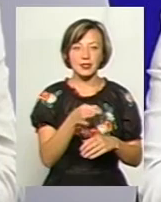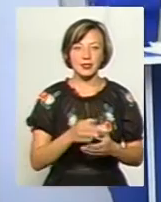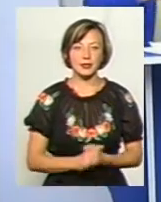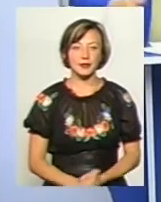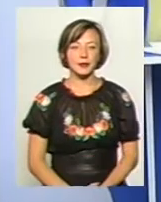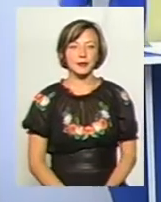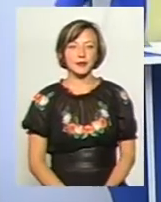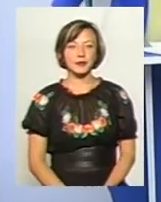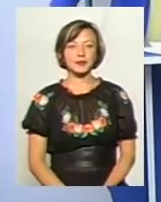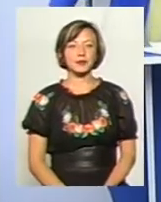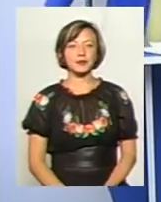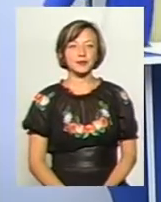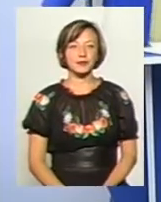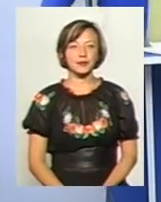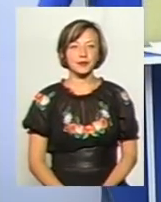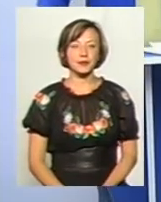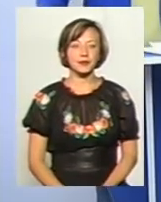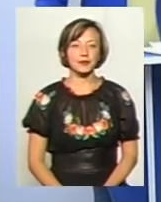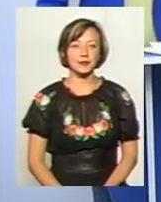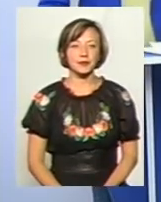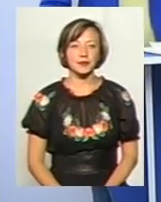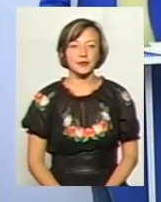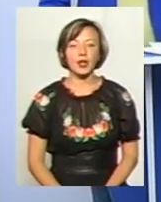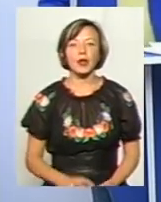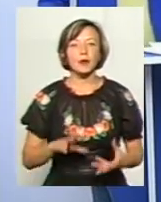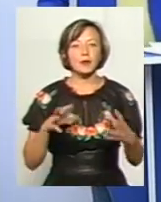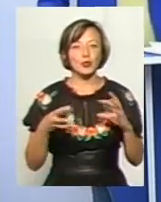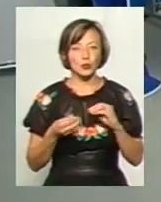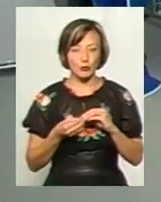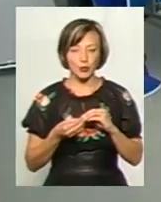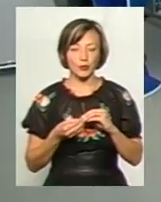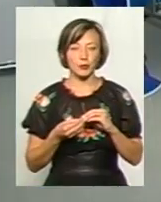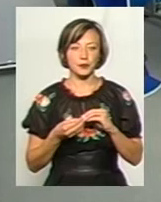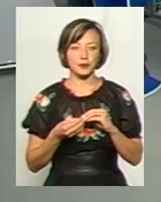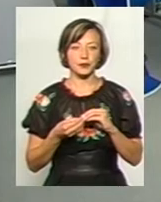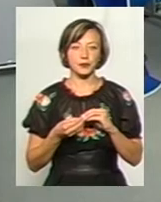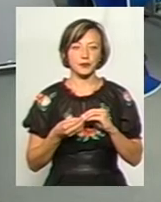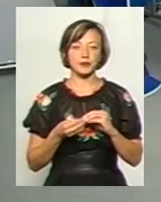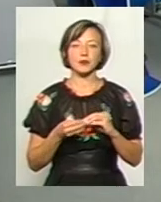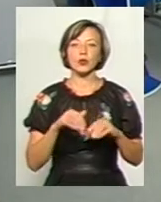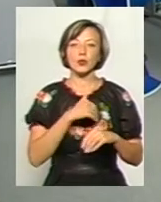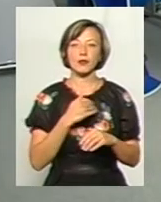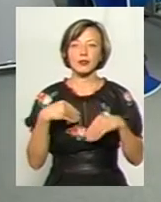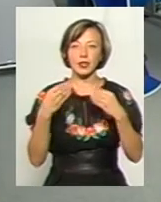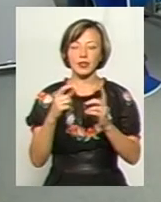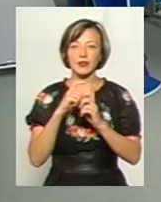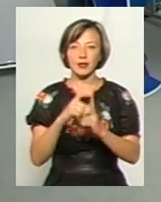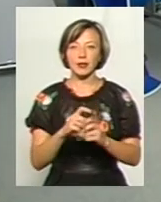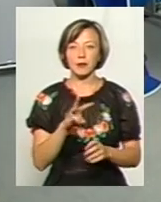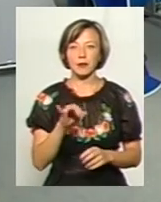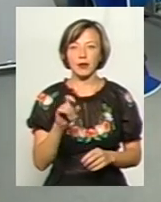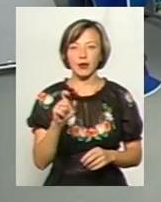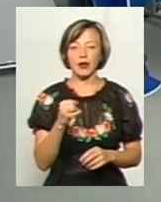Олександре, підсумуємо, в нас вже заврацювання. хотів підсумовувати, я хотів, власне, дати відповідь пану Михайлу. Як?